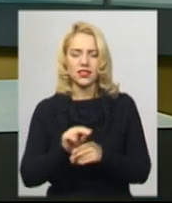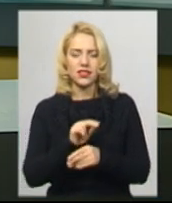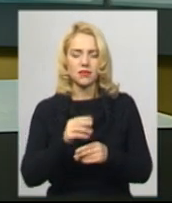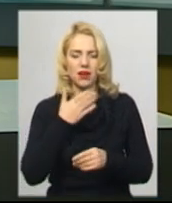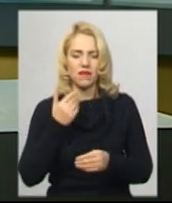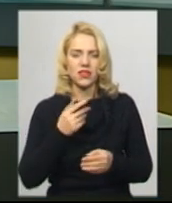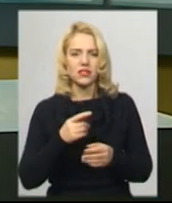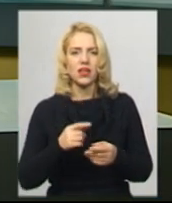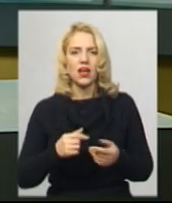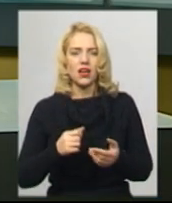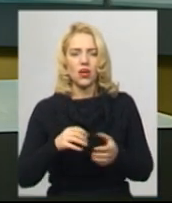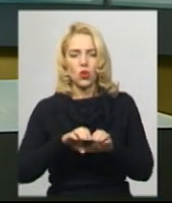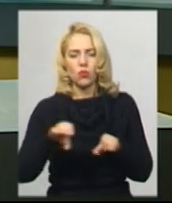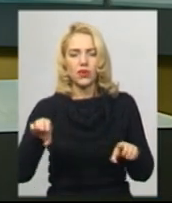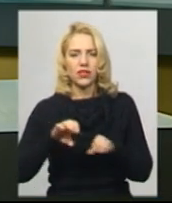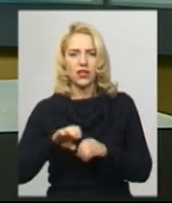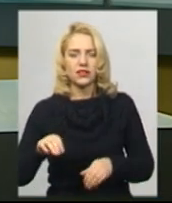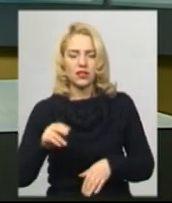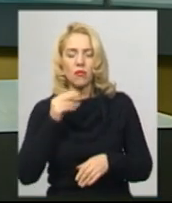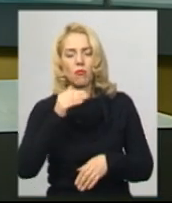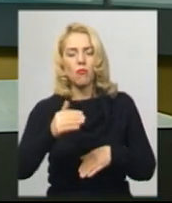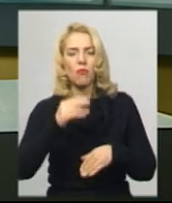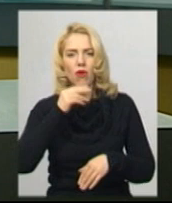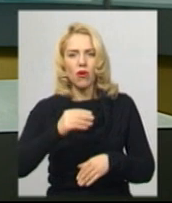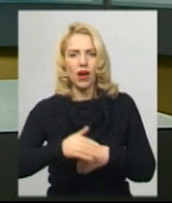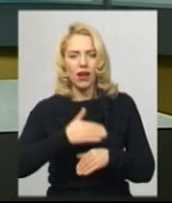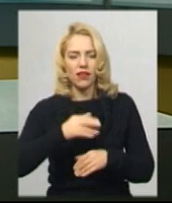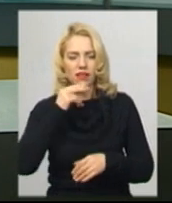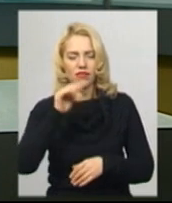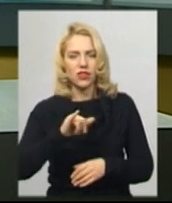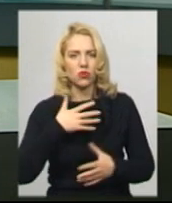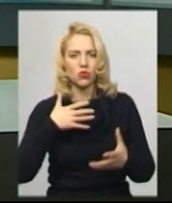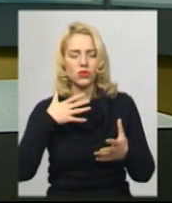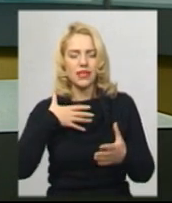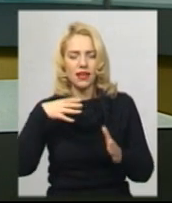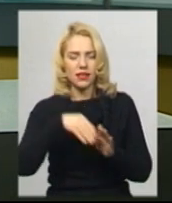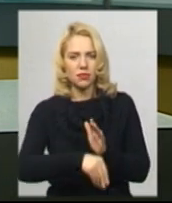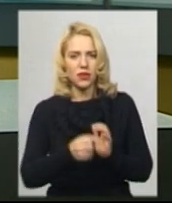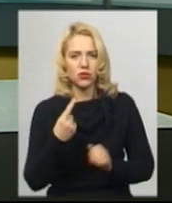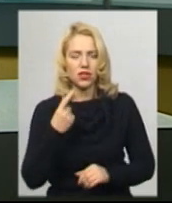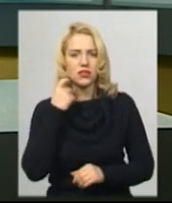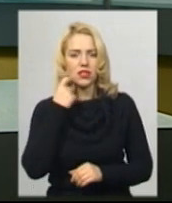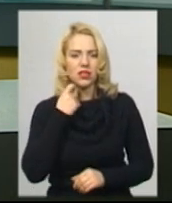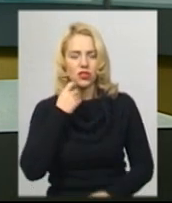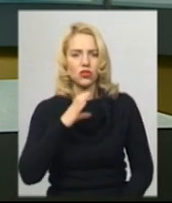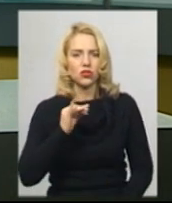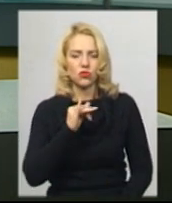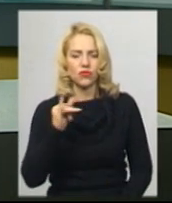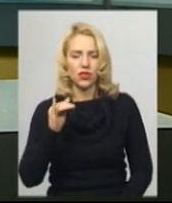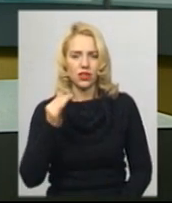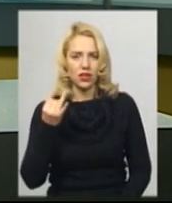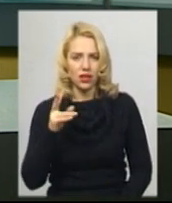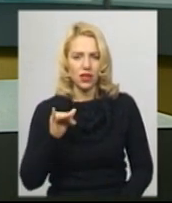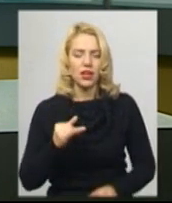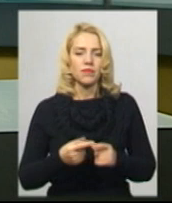Покарати винних у загибелі 11-річної Софійки Чорнобай внаслідок ДТП за участі легковика та мотоцикла вимагали сьогодні